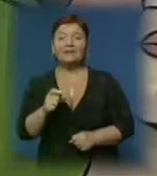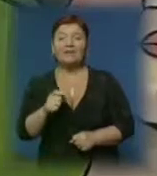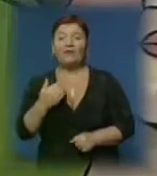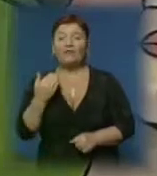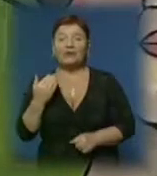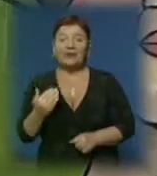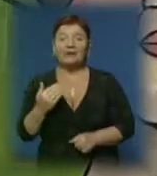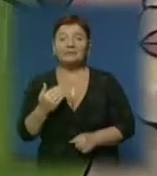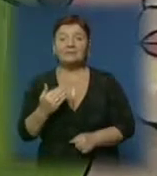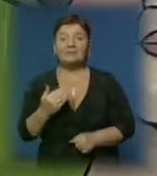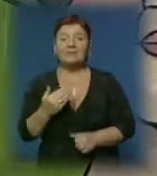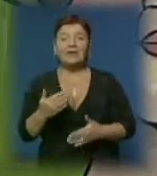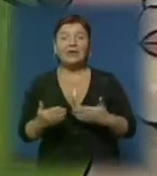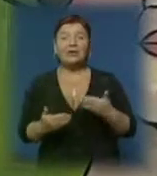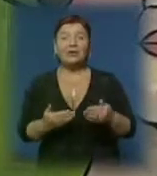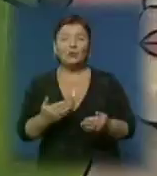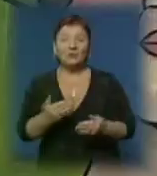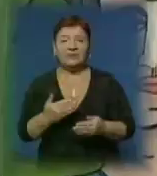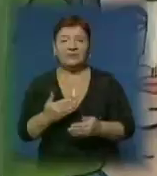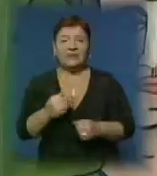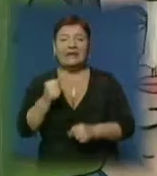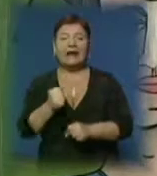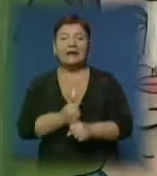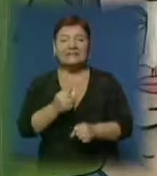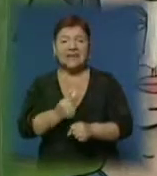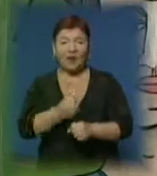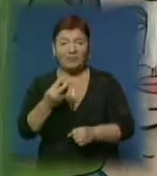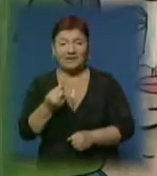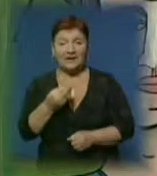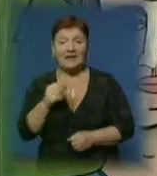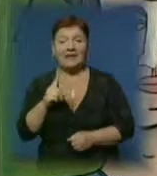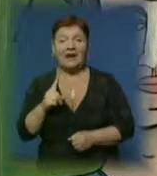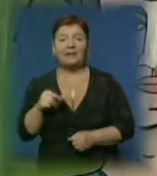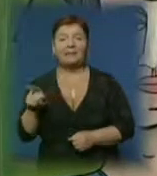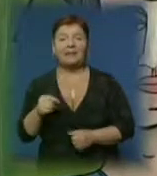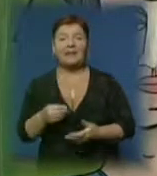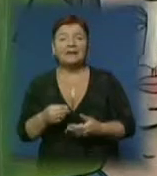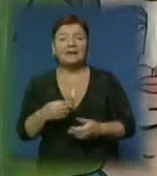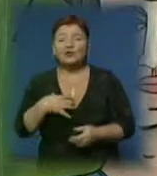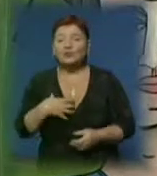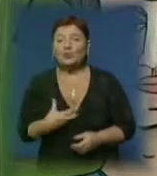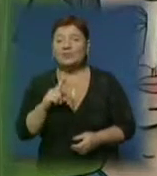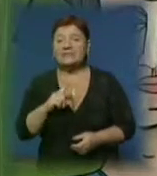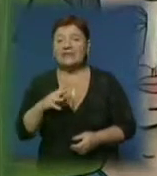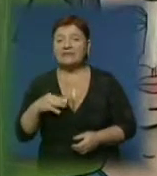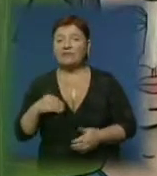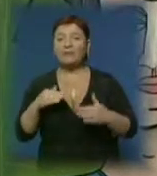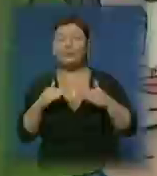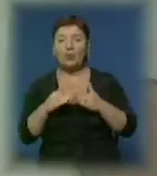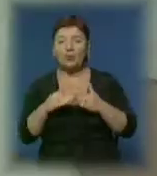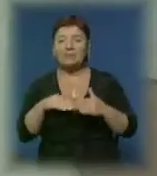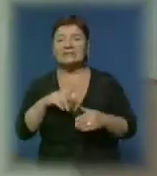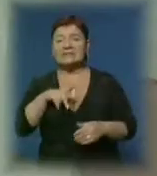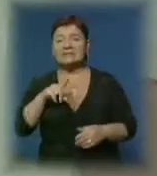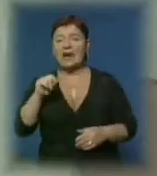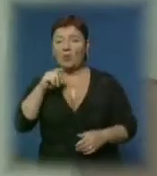як вони йдуть на заробітки, як вони там сумують, сумують за своєю батьківщиною, за свій домом, за всім».